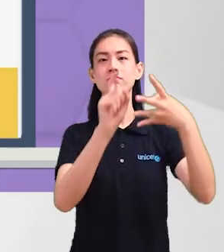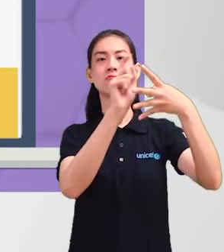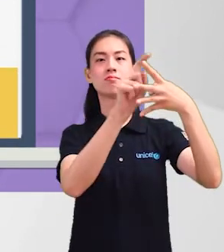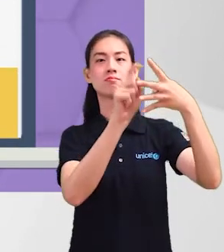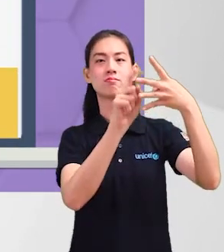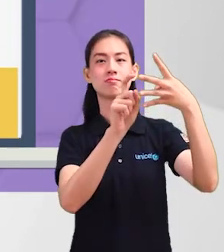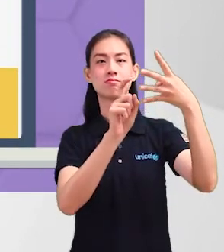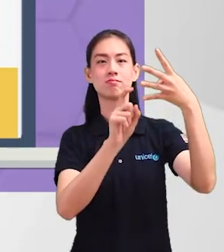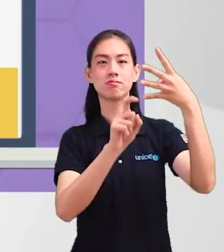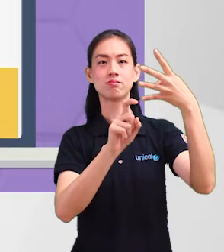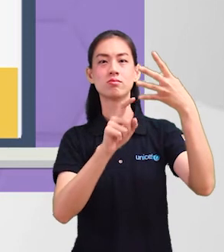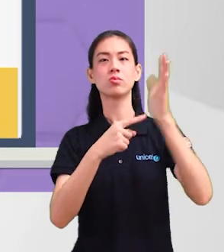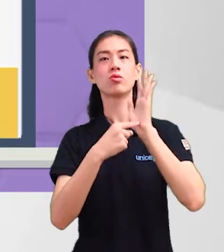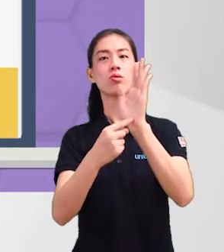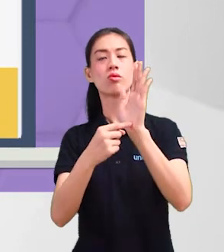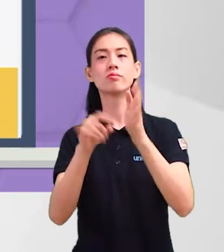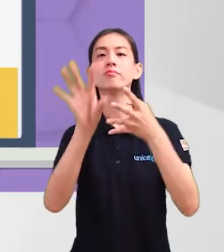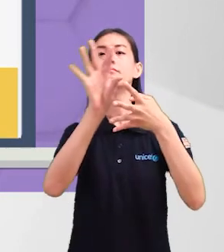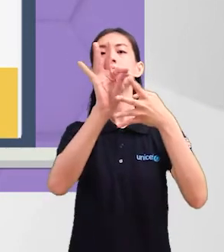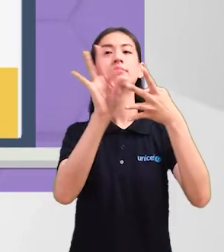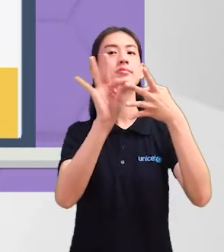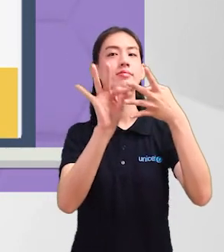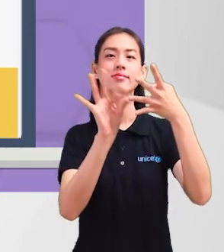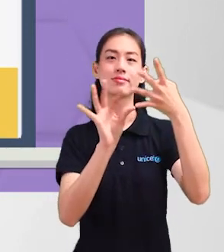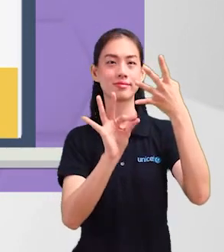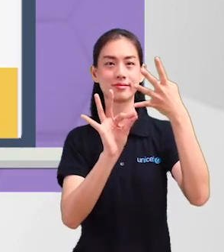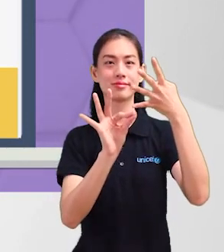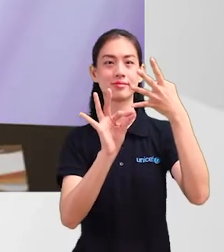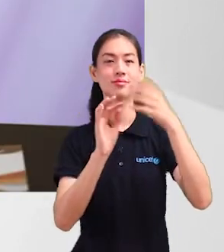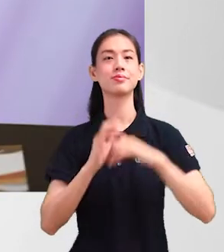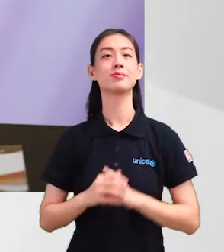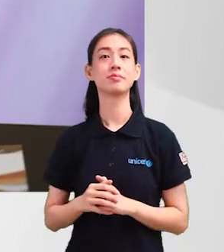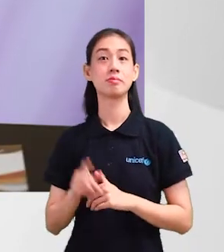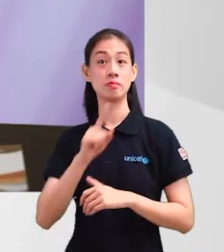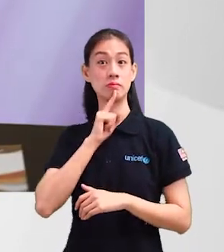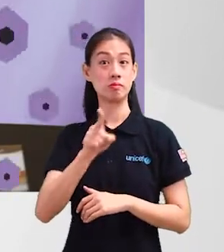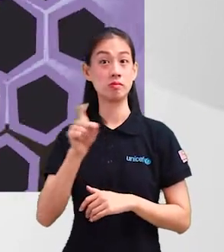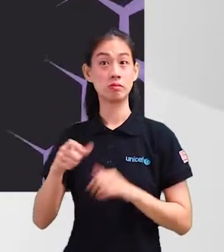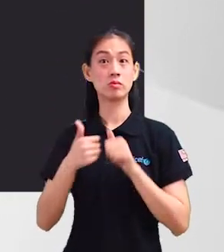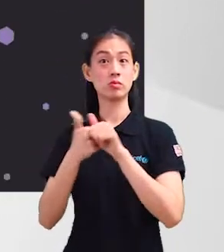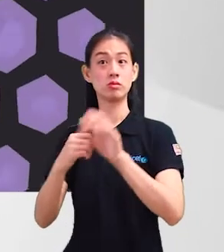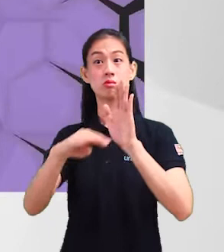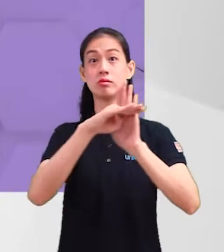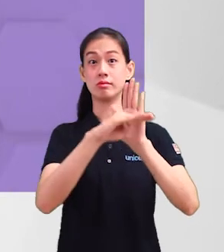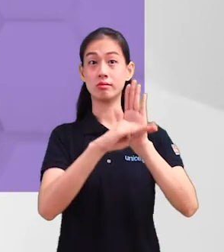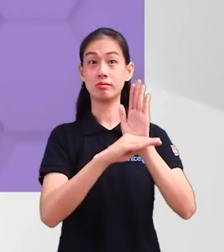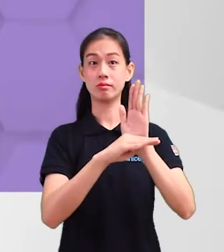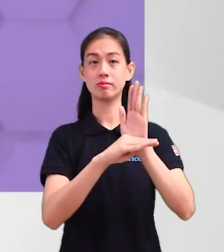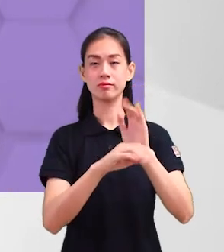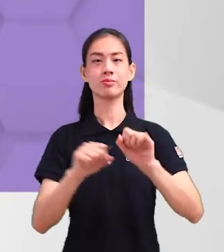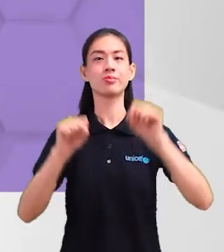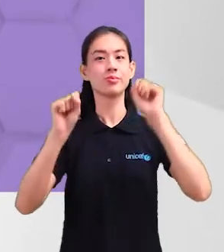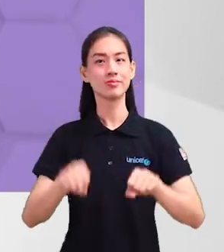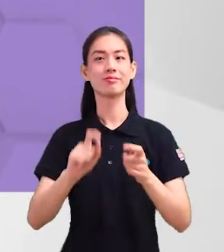yang kena pada tertikus untuk menunjukkan kepada pengguna pilihan mereka. Untuk memastikan kita dapat mengikut lima prinsip tadi,